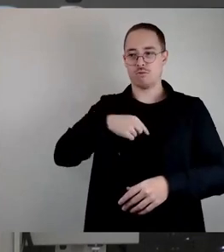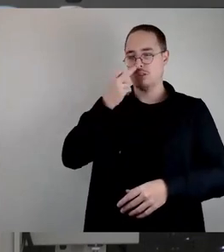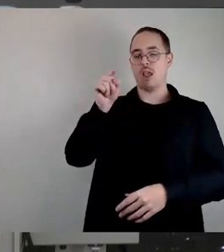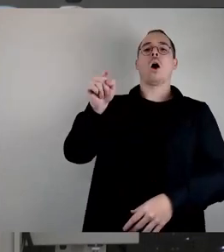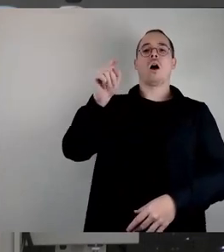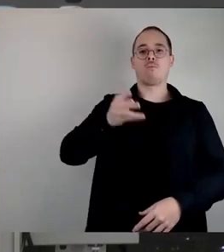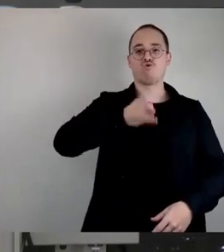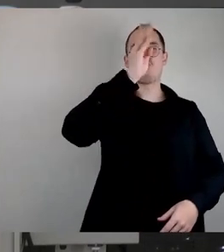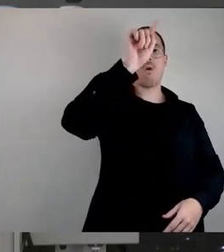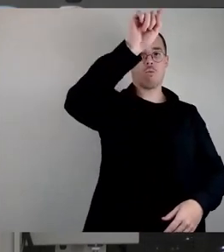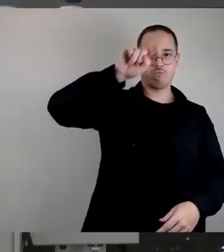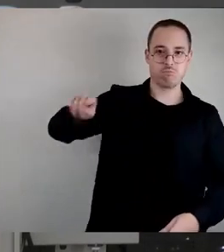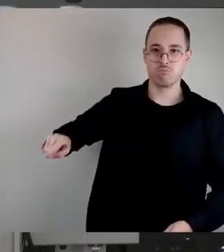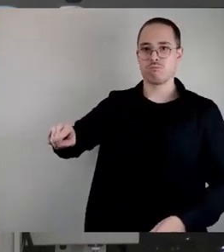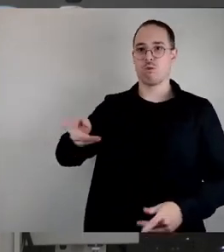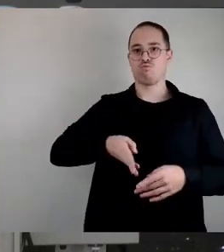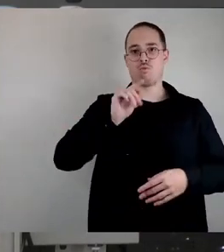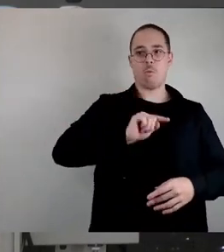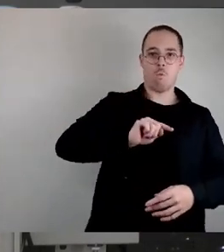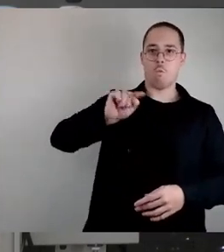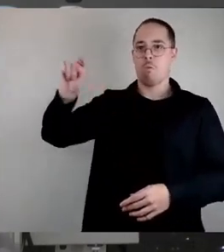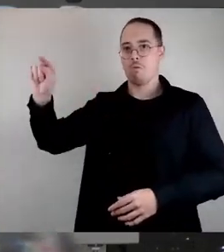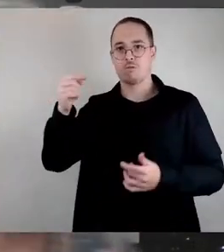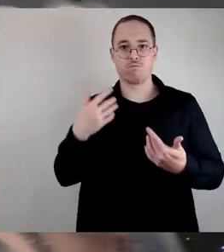So. Aber ich weiß ja, Sie stimmen zu.